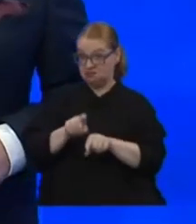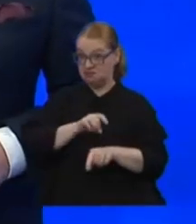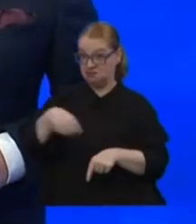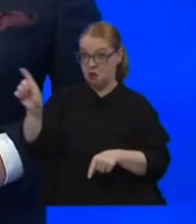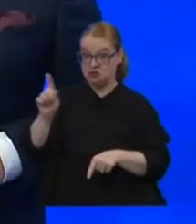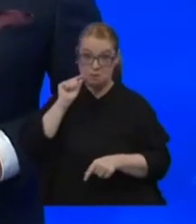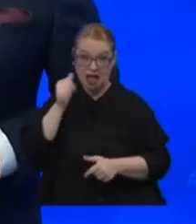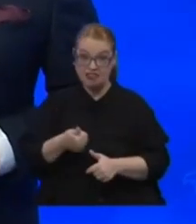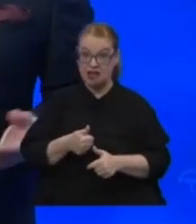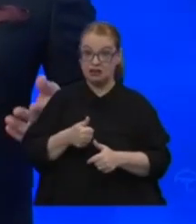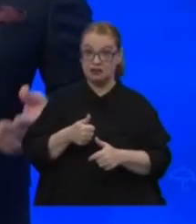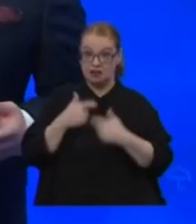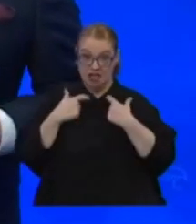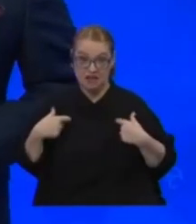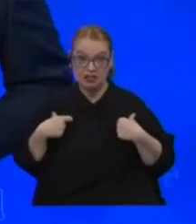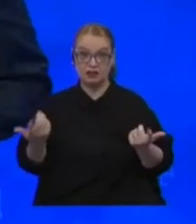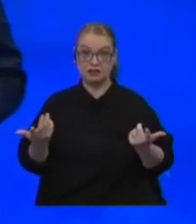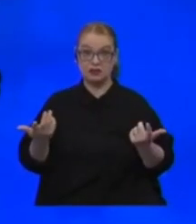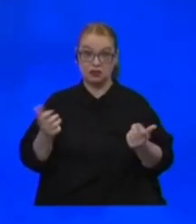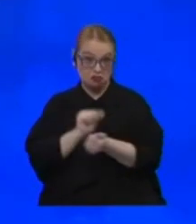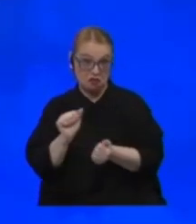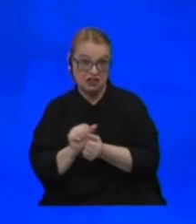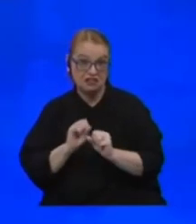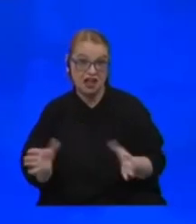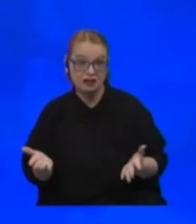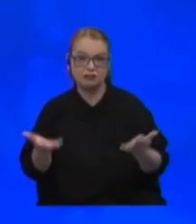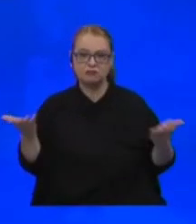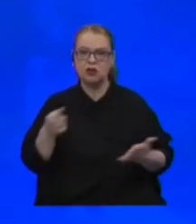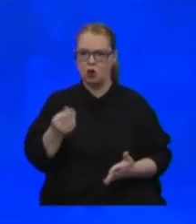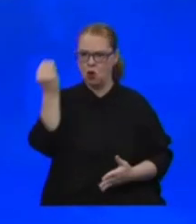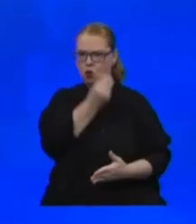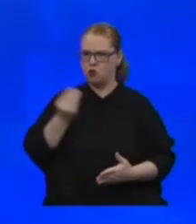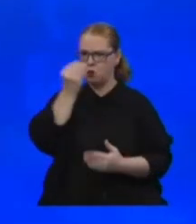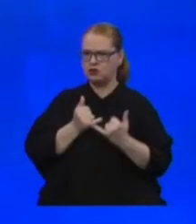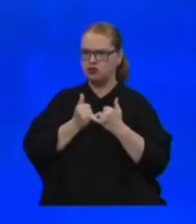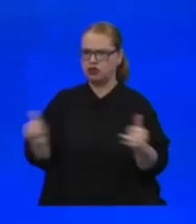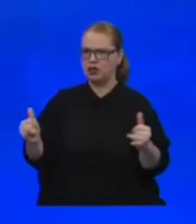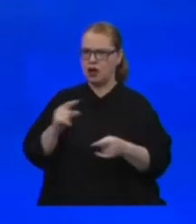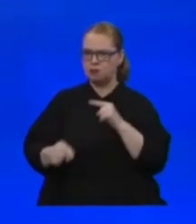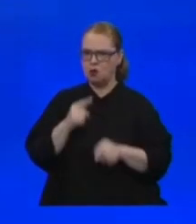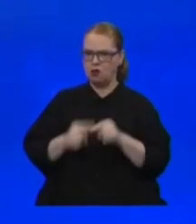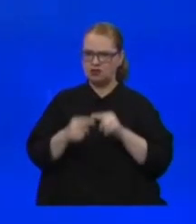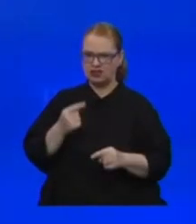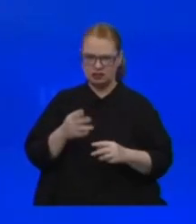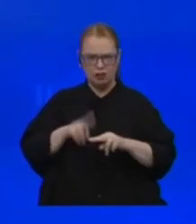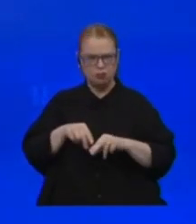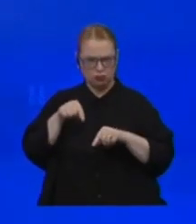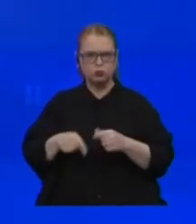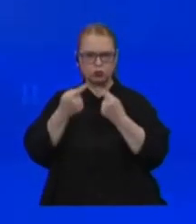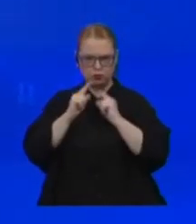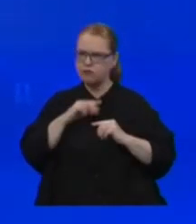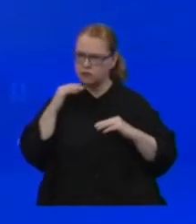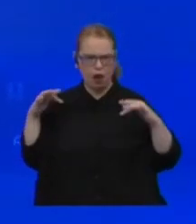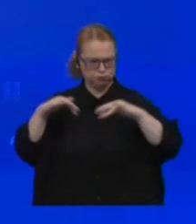alebo aj novinári. Keď takéto nezmysly šíria našich ústavných činiteľia, vôbec sa potom nečudujme tej nenávisti a útokom,